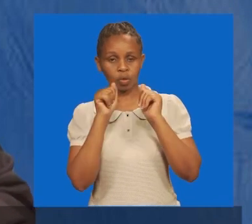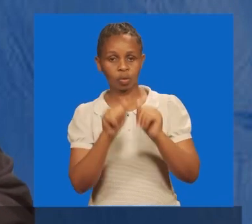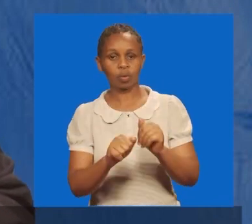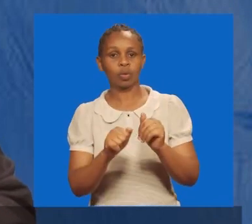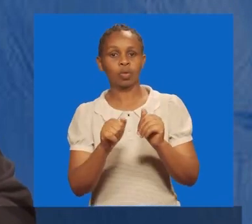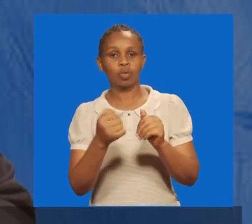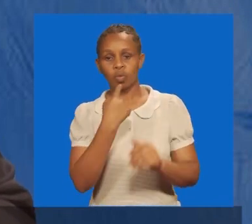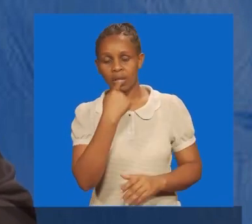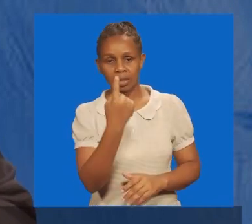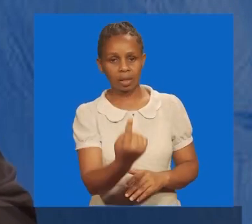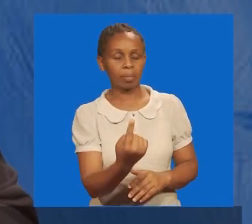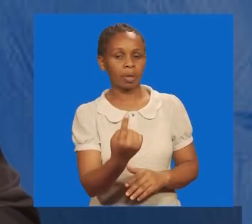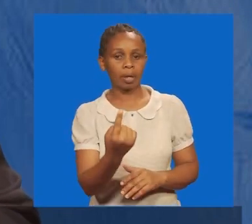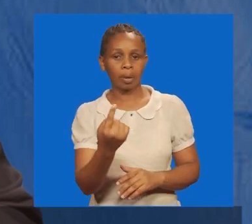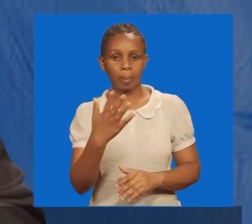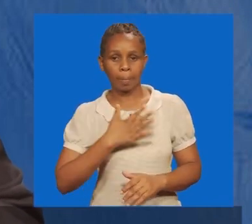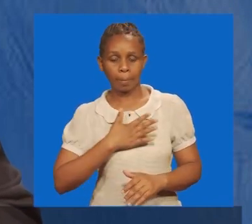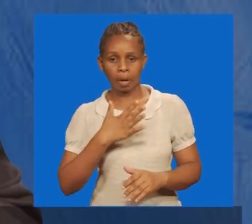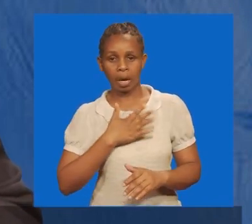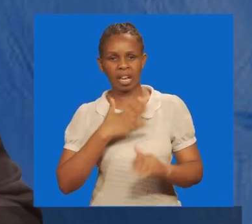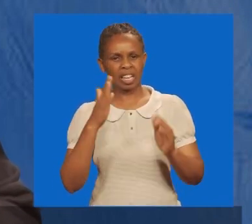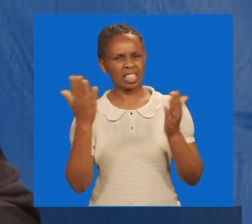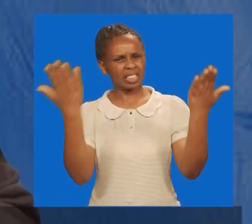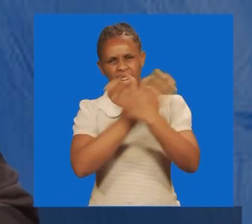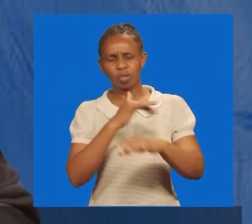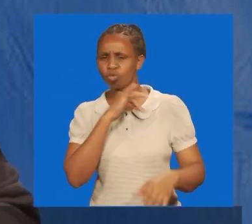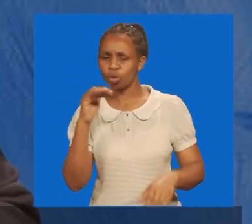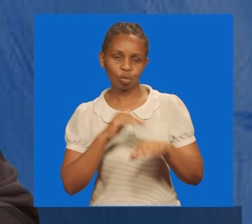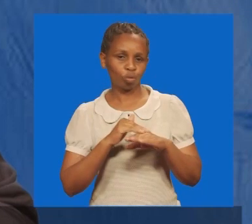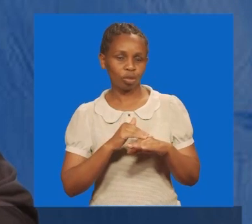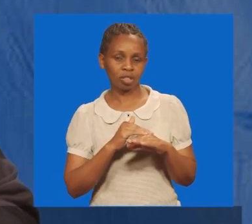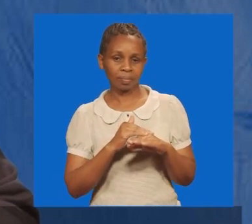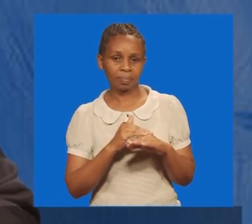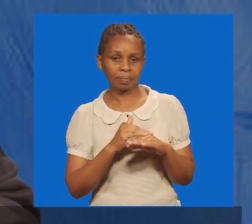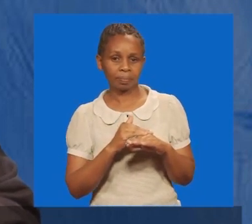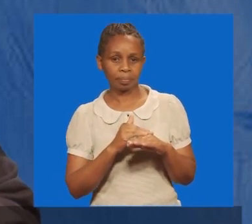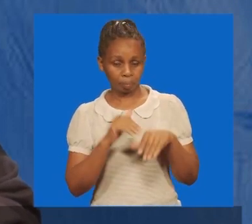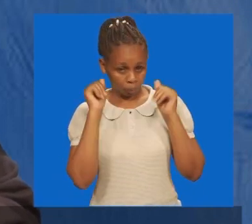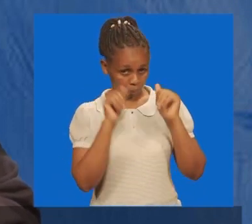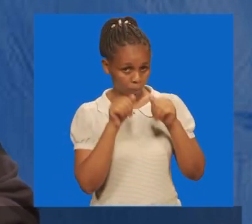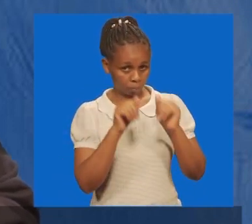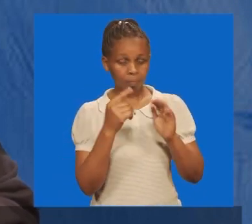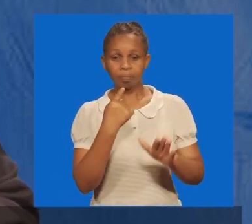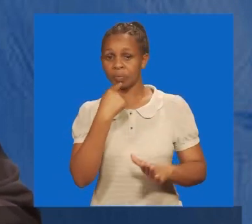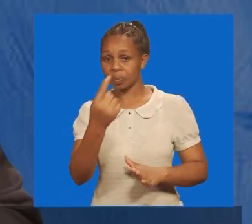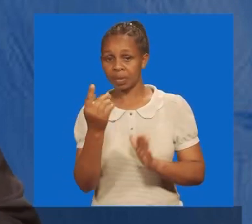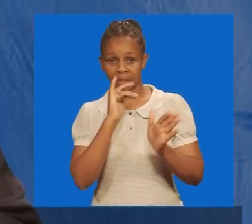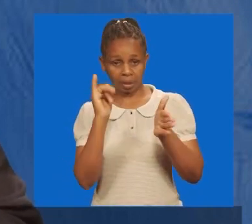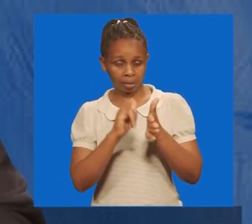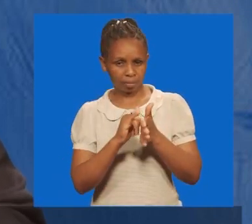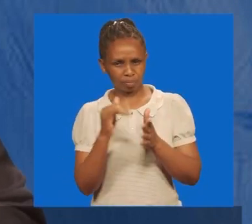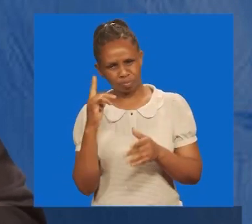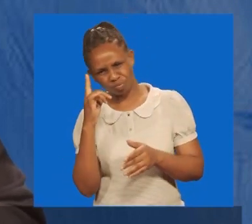unaenza kuwa, unasema. Usiku wako au kuwa muima. Unaenza